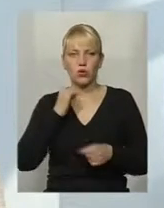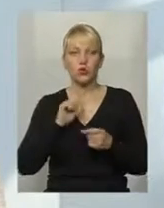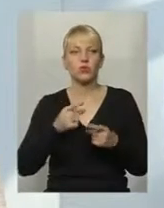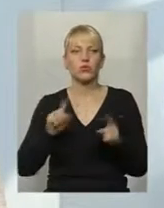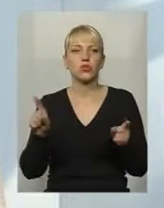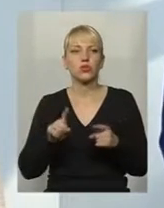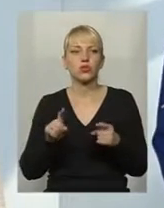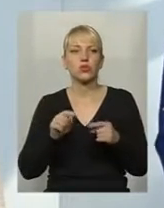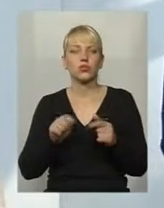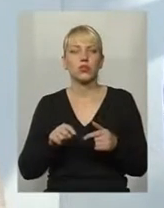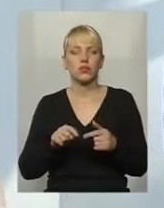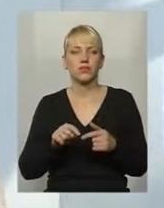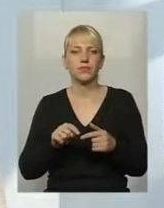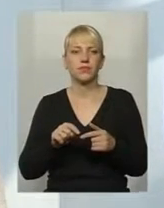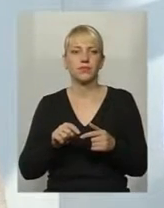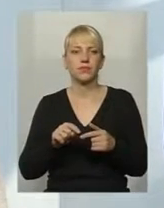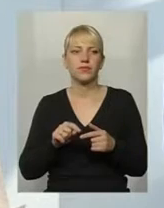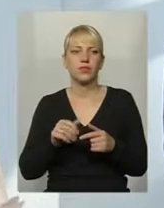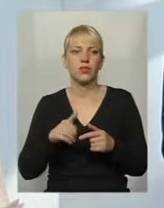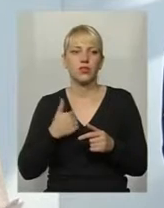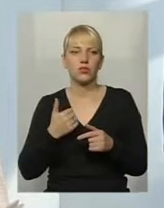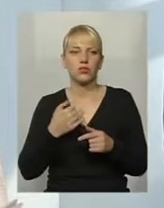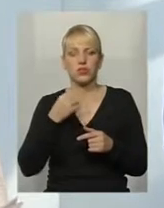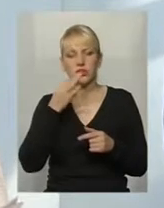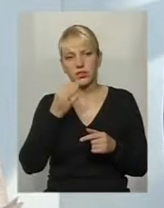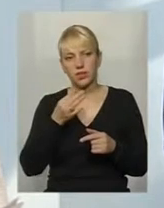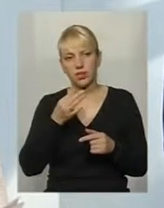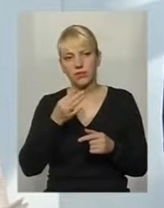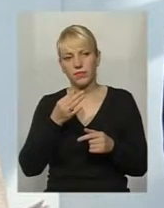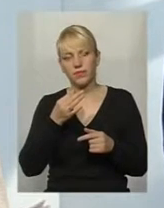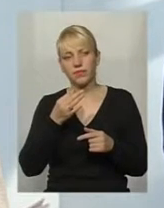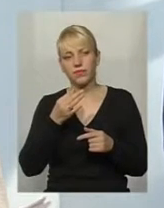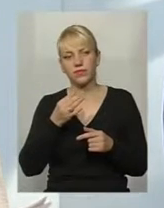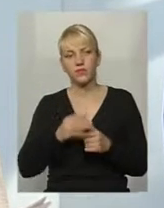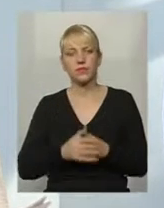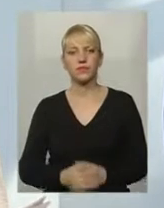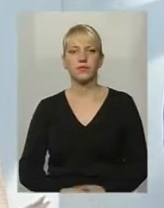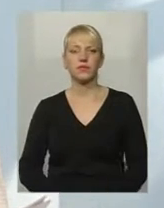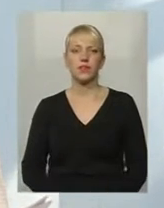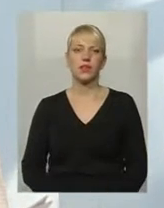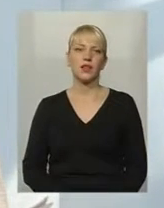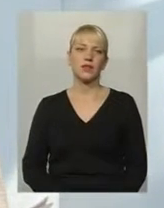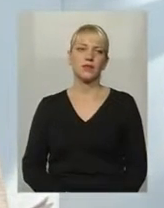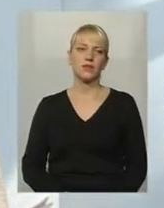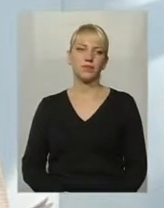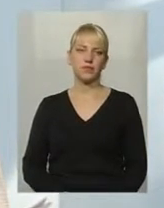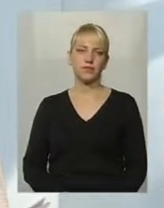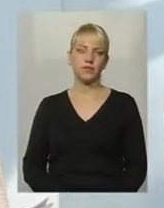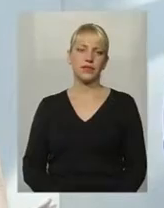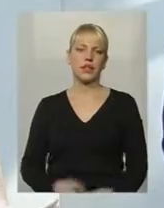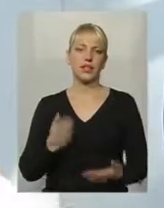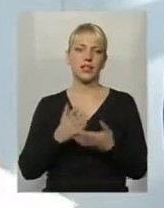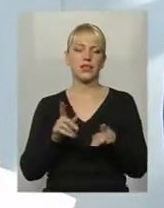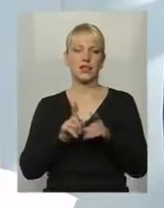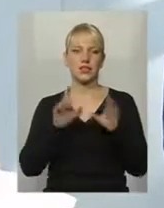тут вже дещо, можливо, не в ту сферу тропнутися, але є такий закон компенсаторності Лева Семеновича